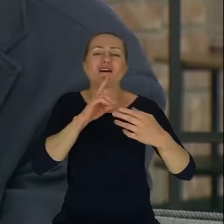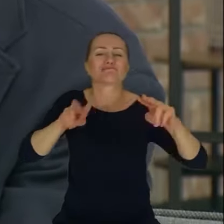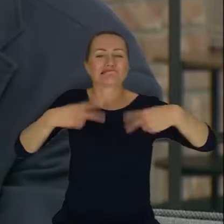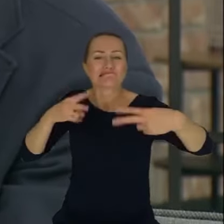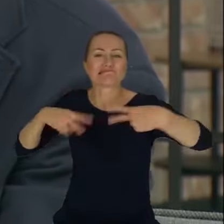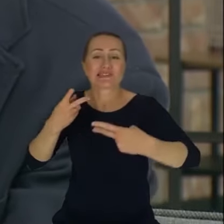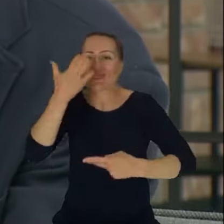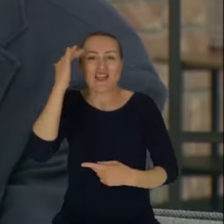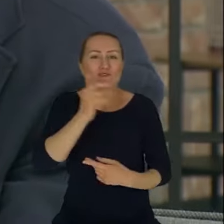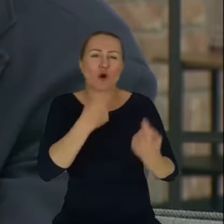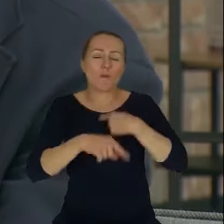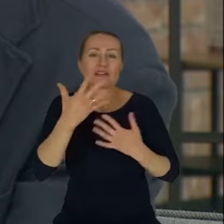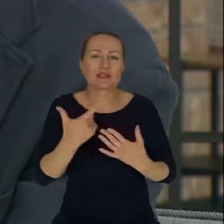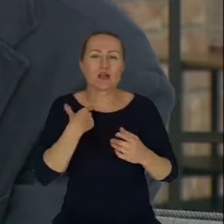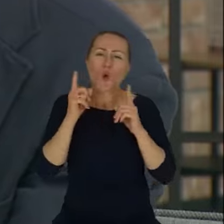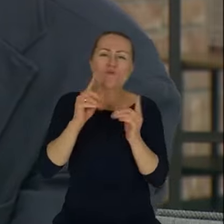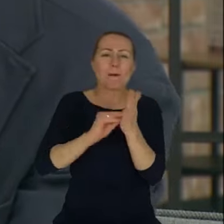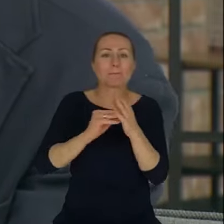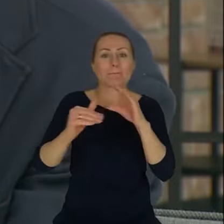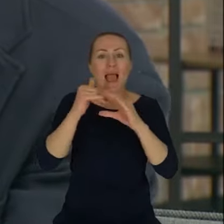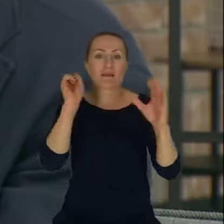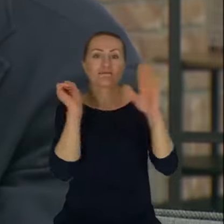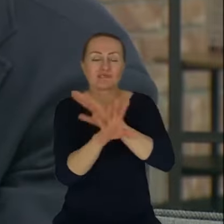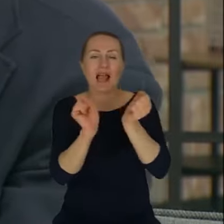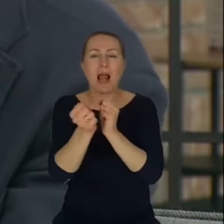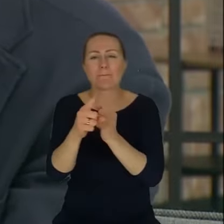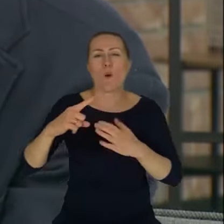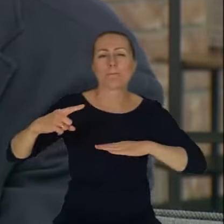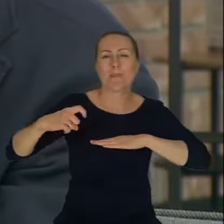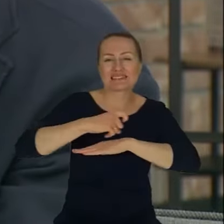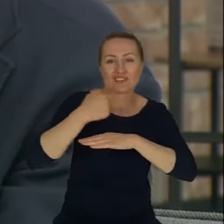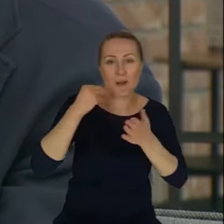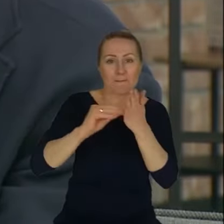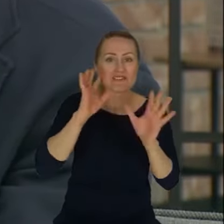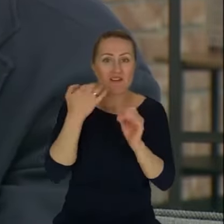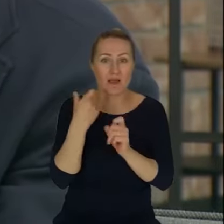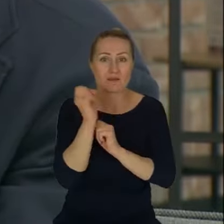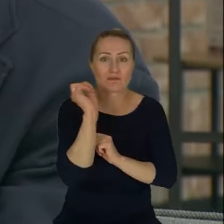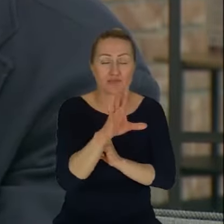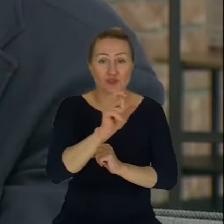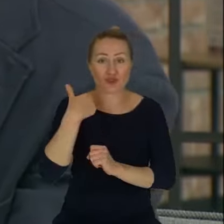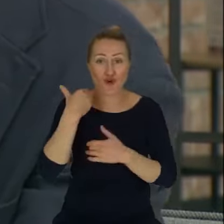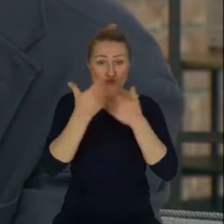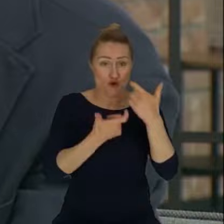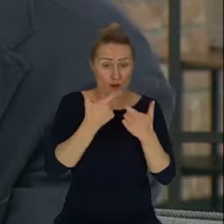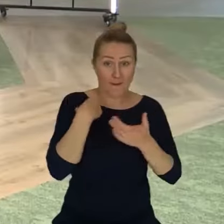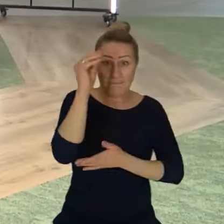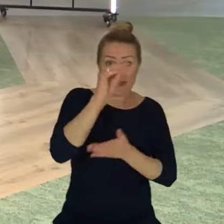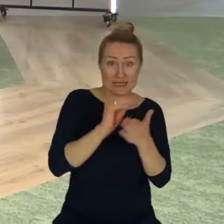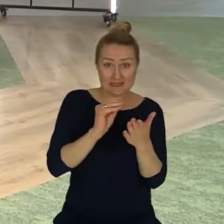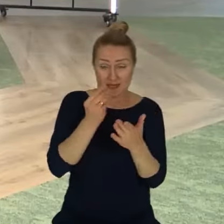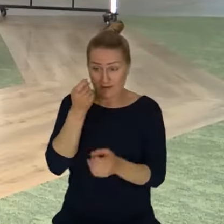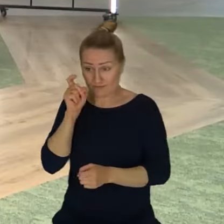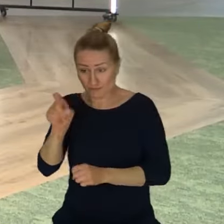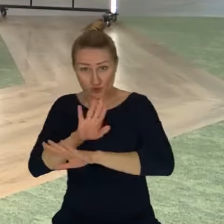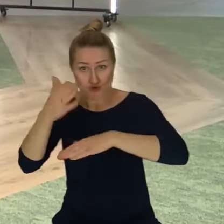uważność na to, co piszemy w mailu na przykład albo w Messengerze. Czy kończymy kropką, czy jednak wyjaśniamy zdanie więcej. To jest bardzo ważne. No bo moja intencja na